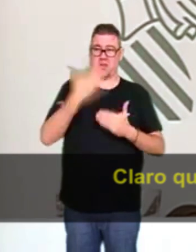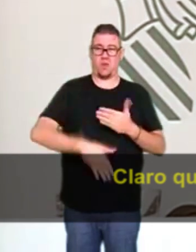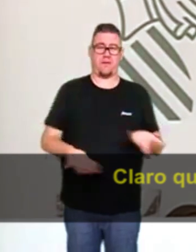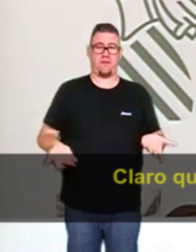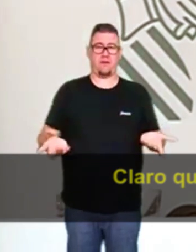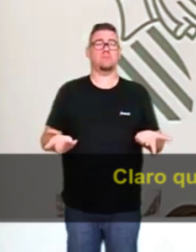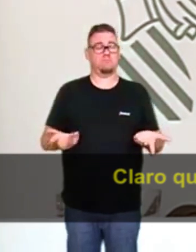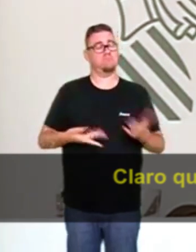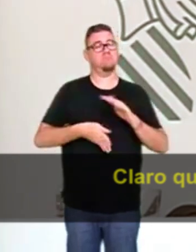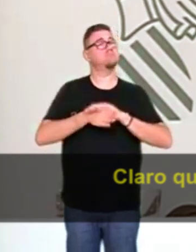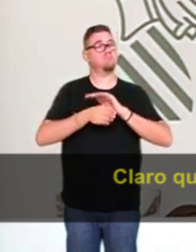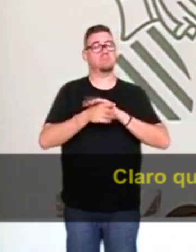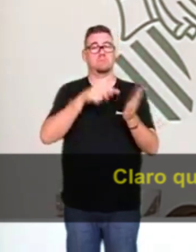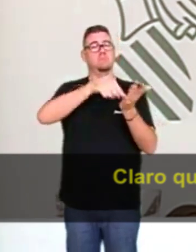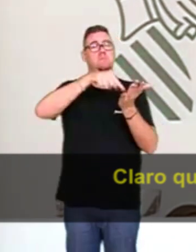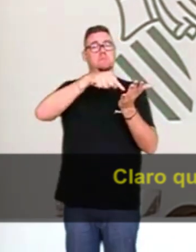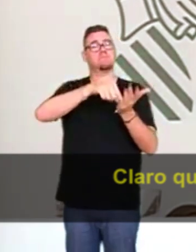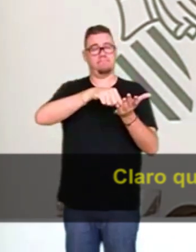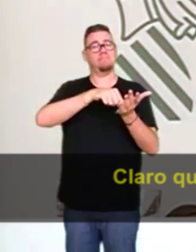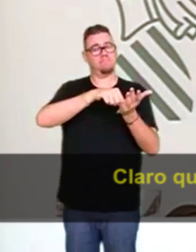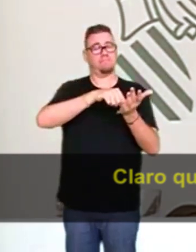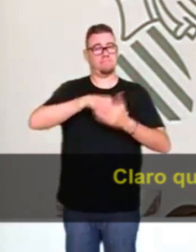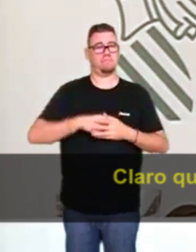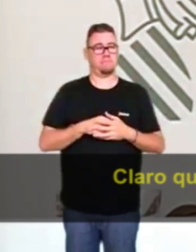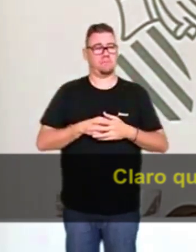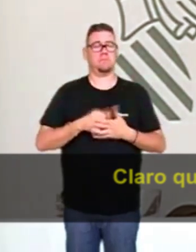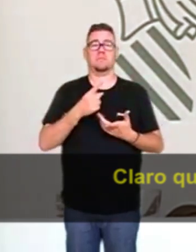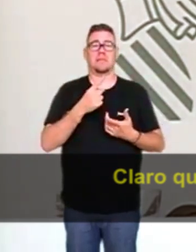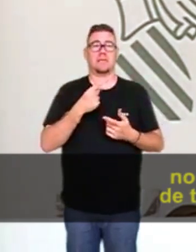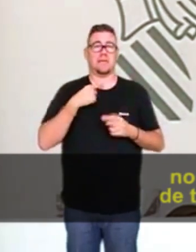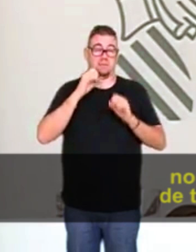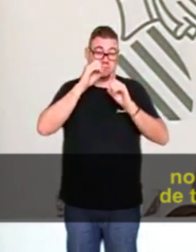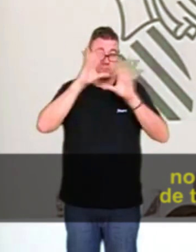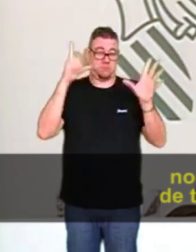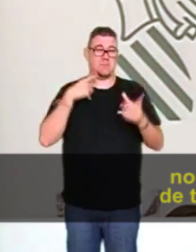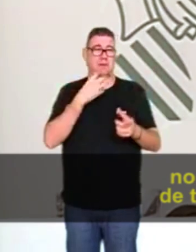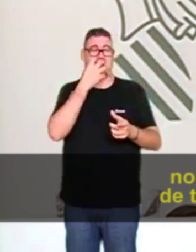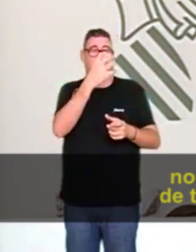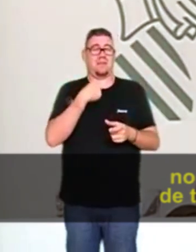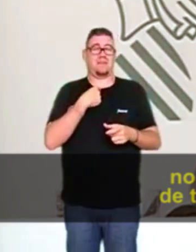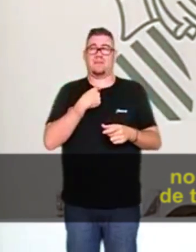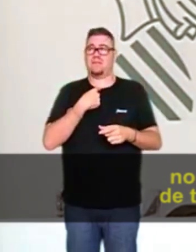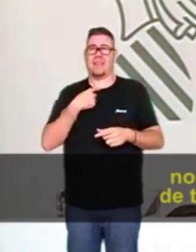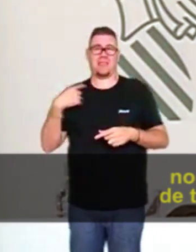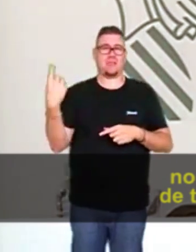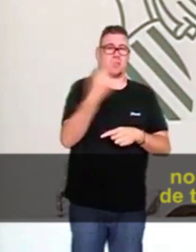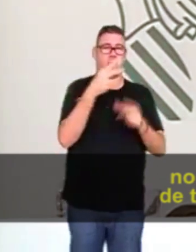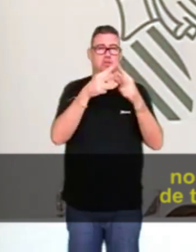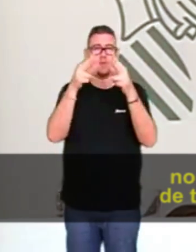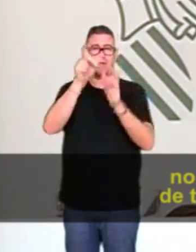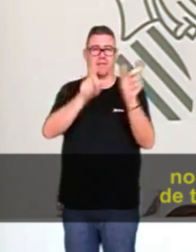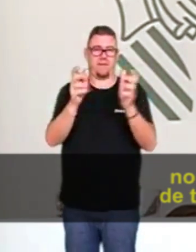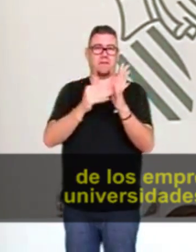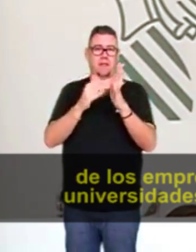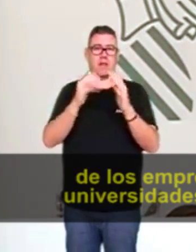clar que anem a seguir reivindicant això, que és un clamor unànim, no només de les Corts Valencianes, de tota la societat civil